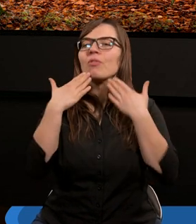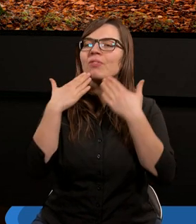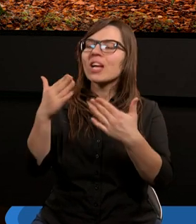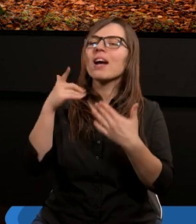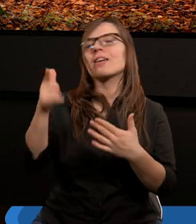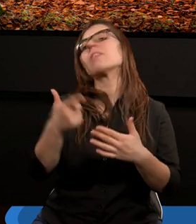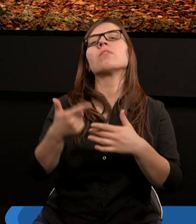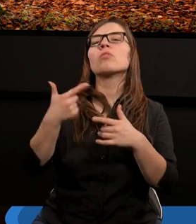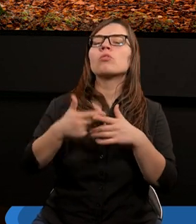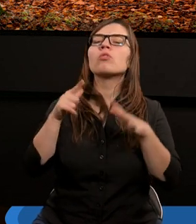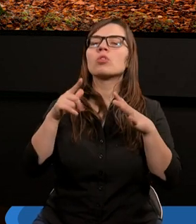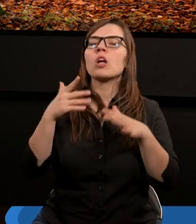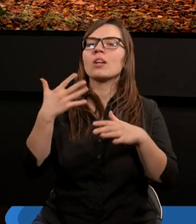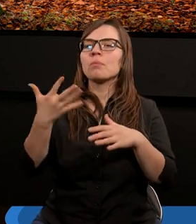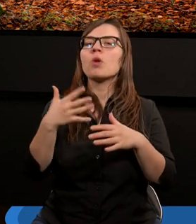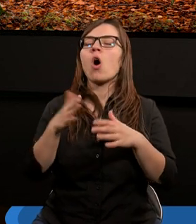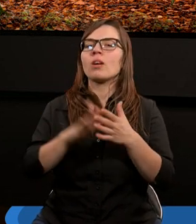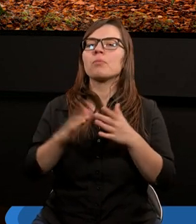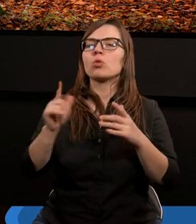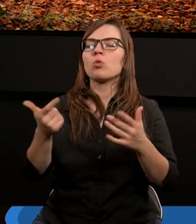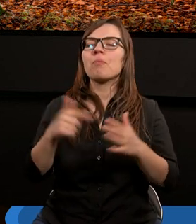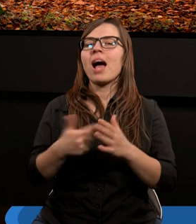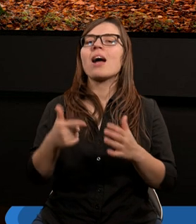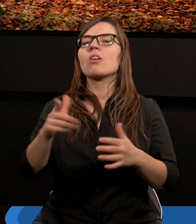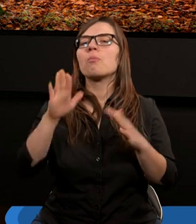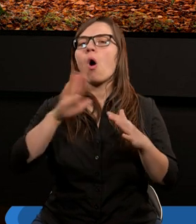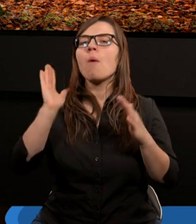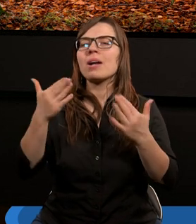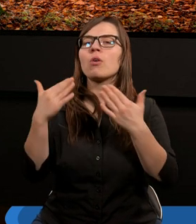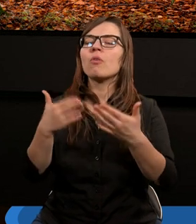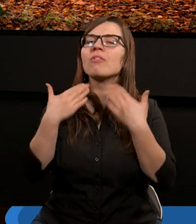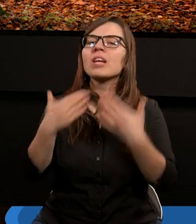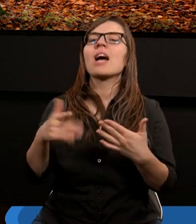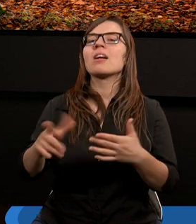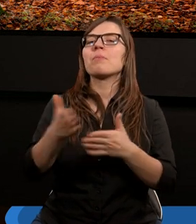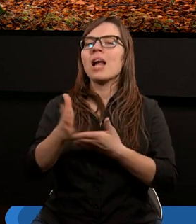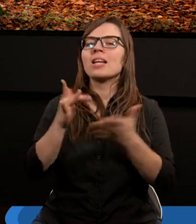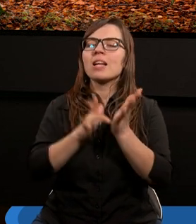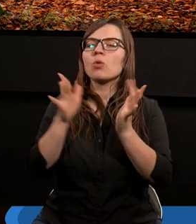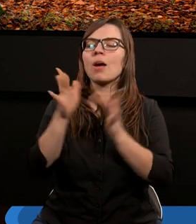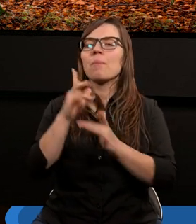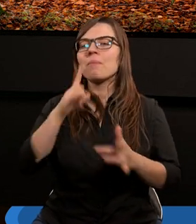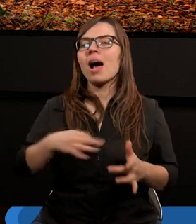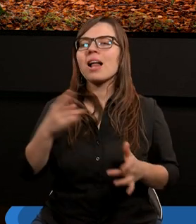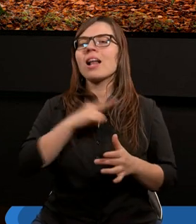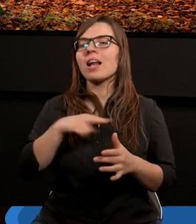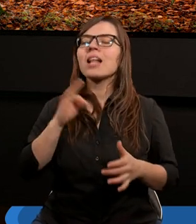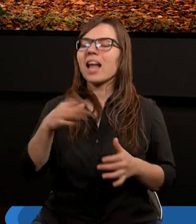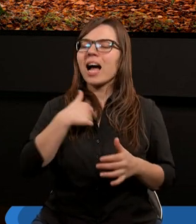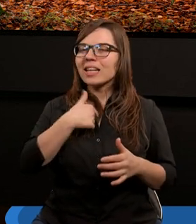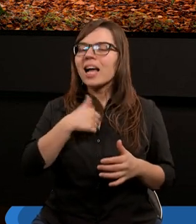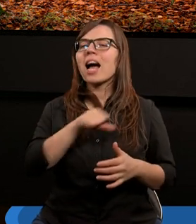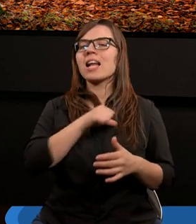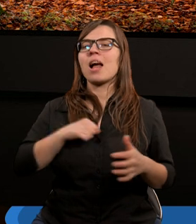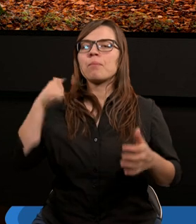przez dwudziestym piątym siódmy raz. Przepraszam. Bogu niech będą dzięki przez Jezusa Chrystusa Pana Naszego. Tak więc ja